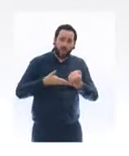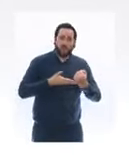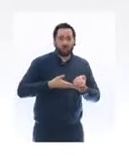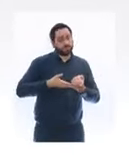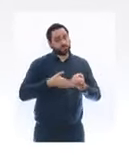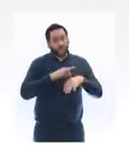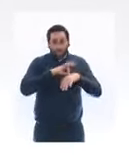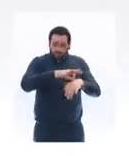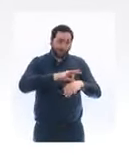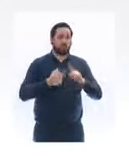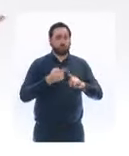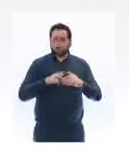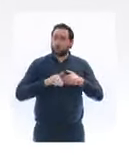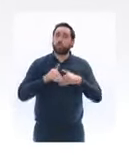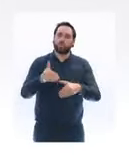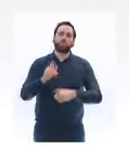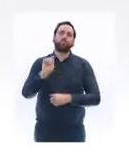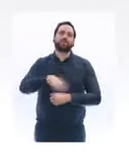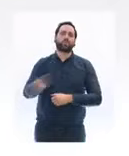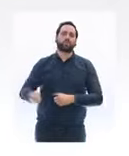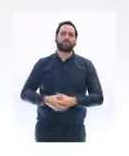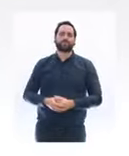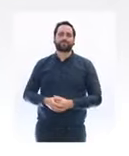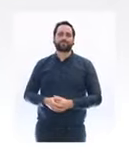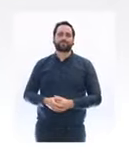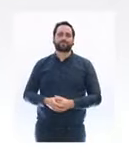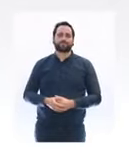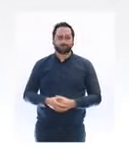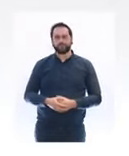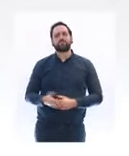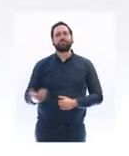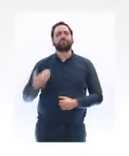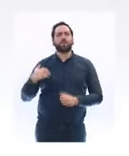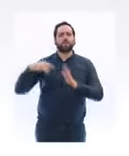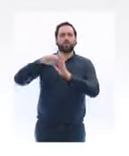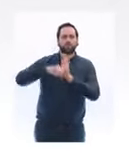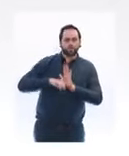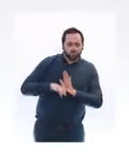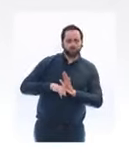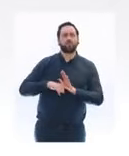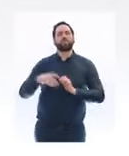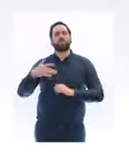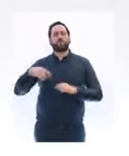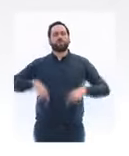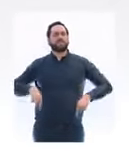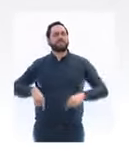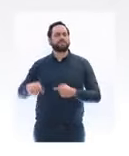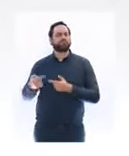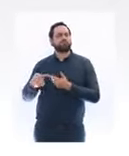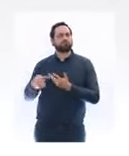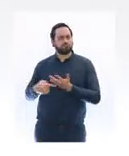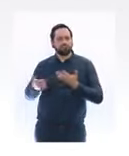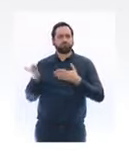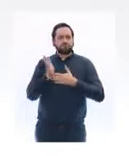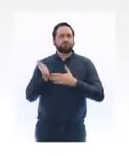essentiel de rappeler que les mesures transversales qui viennent d'être présentées par Bruno Le Maire et Elisabeth Borne bénéficient à la culture